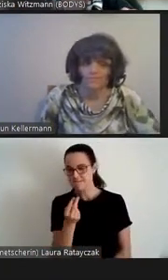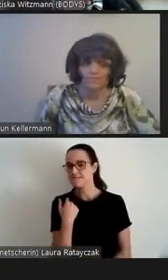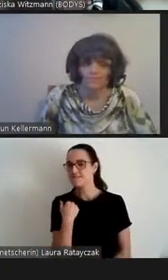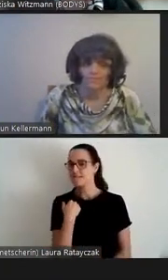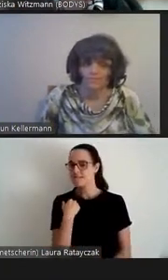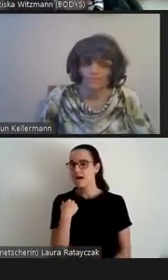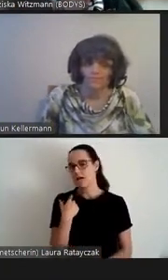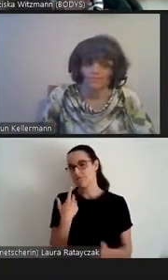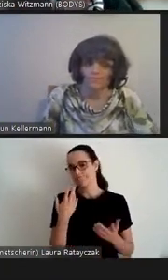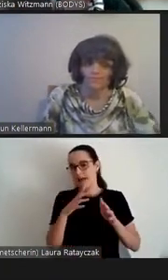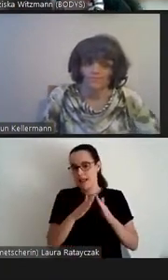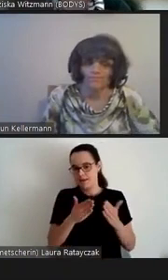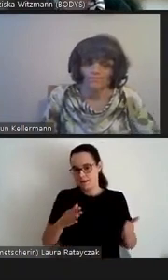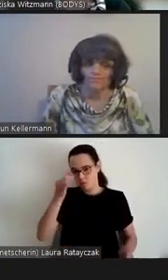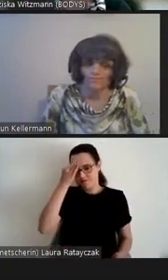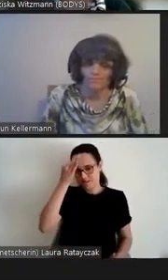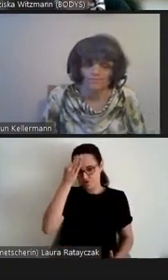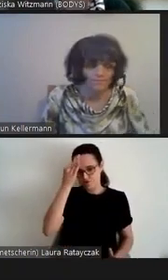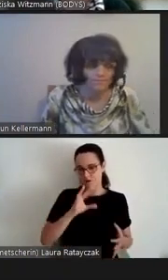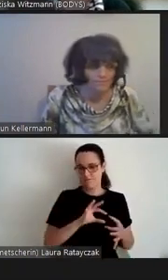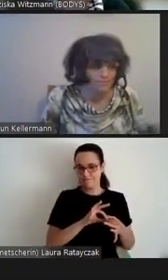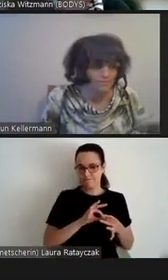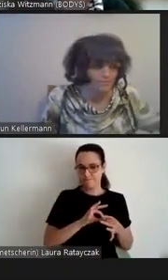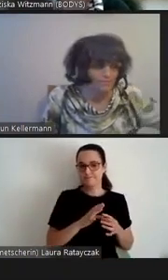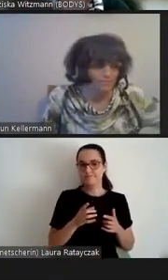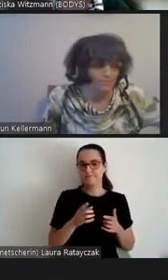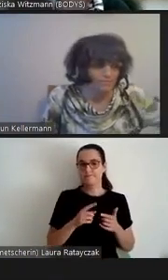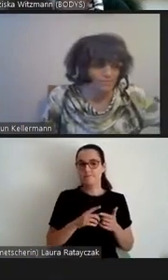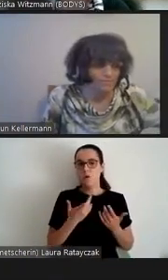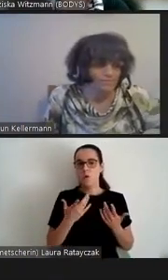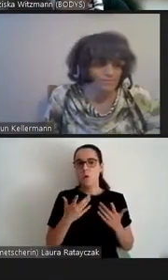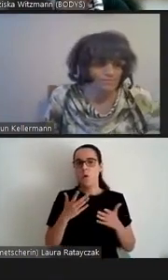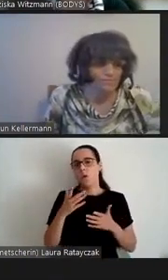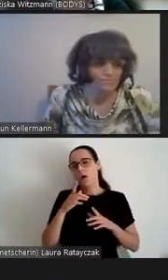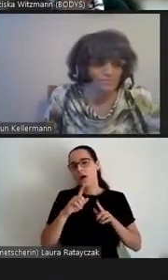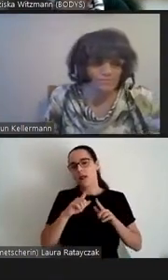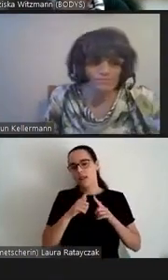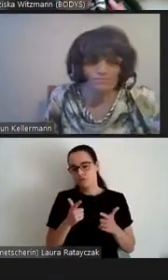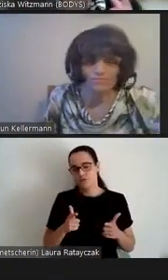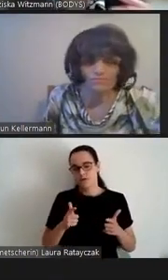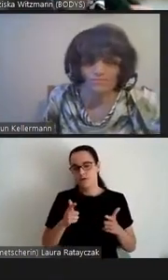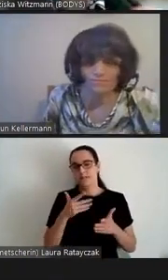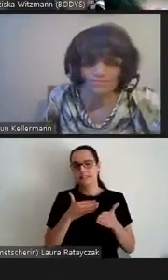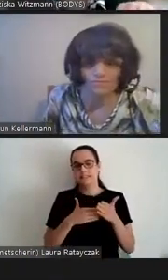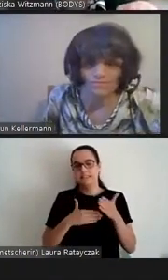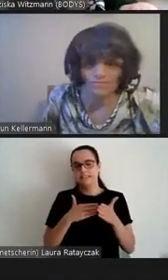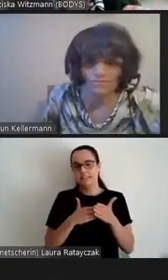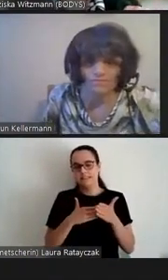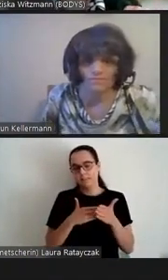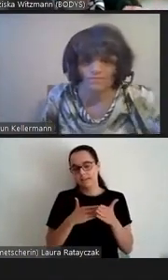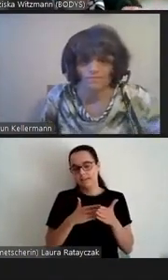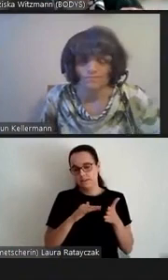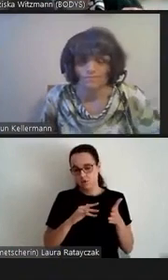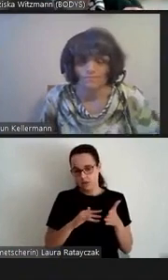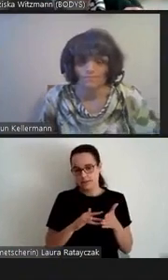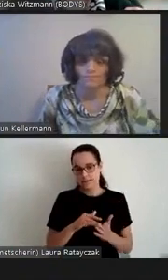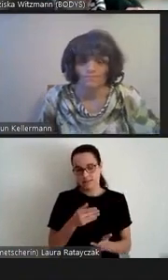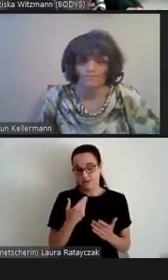Literaturwissenschaften und der Literary Disability Studies ist das, ich habe es